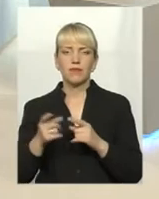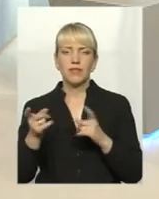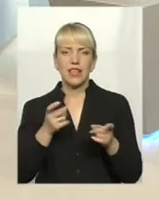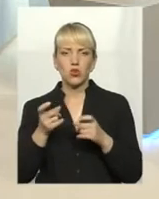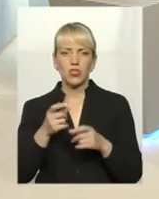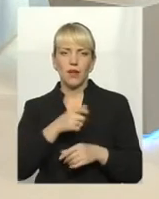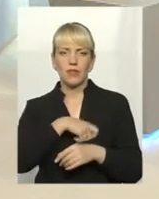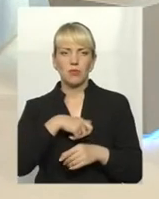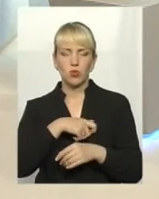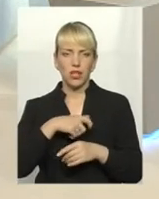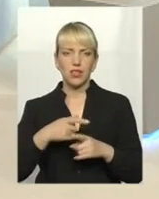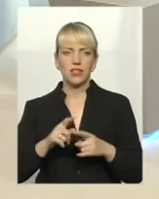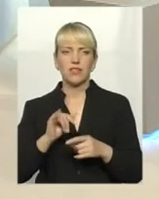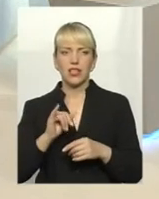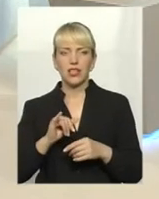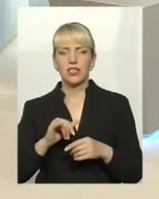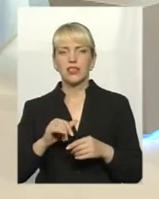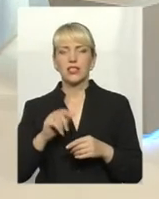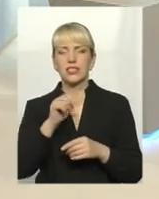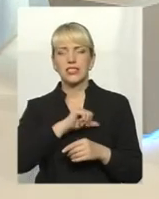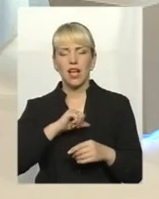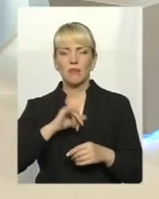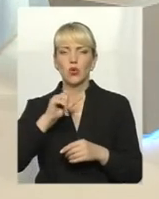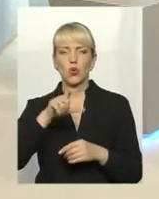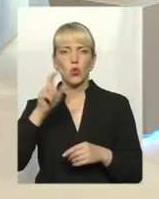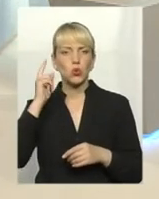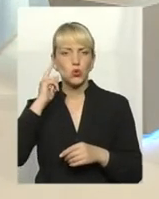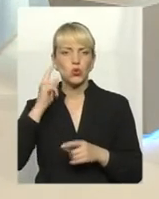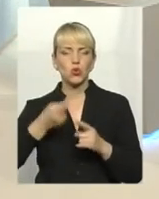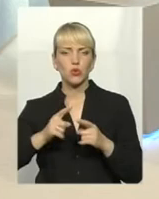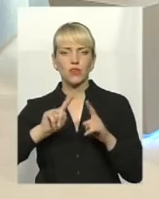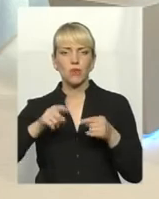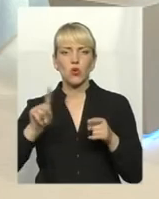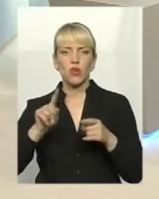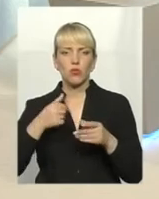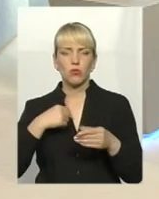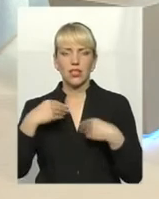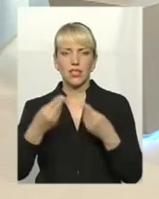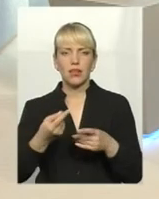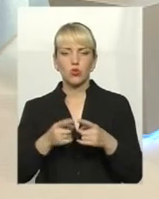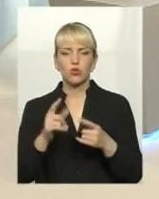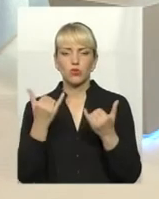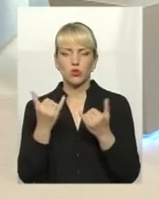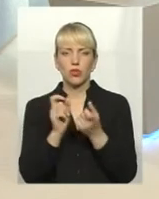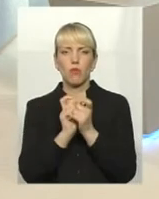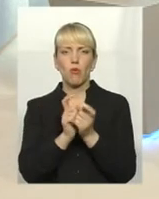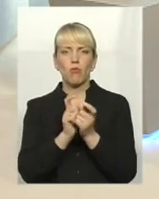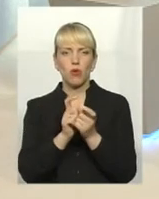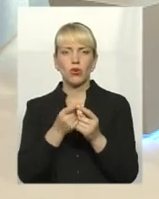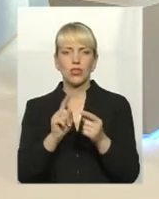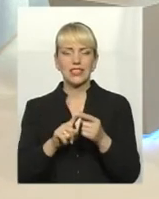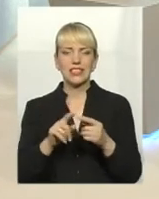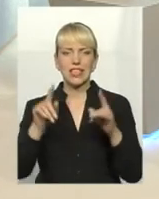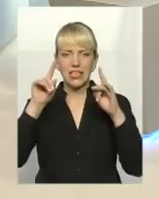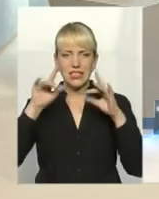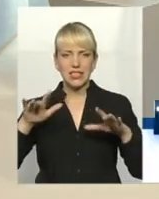відреагувати позитивно, що самі, і люди чують ту вимогу, яку ми ставимо, щоб сьогодні побороти такі стихійні сміттєзвалища, які